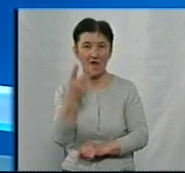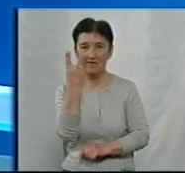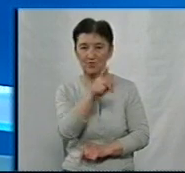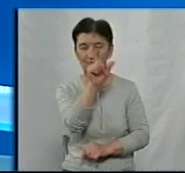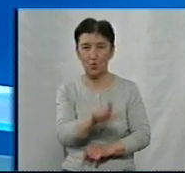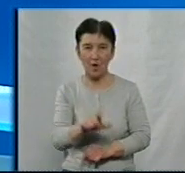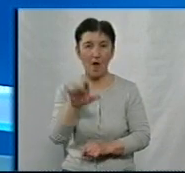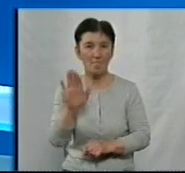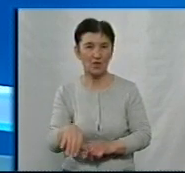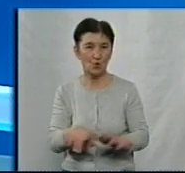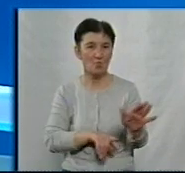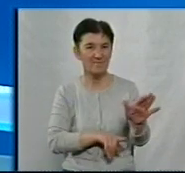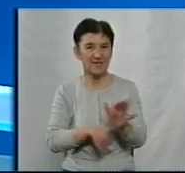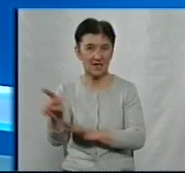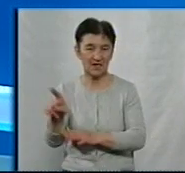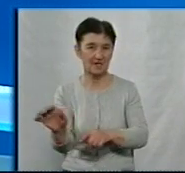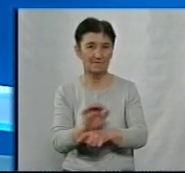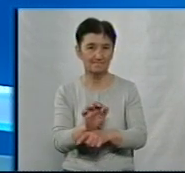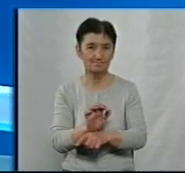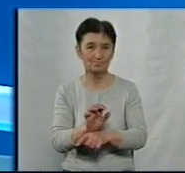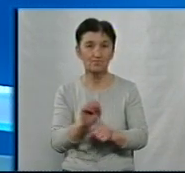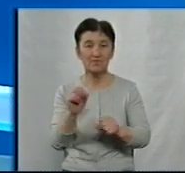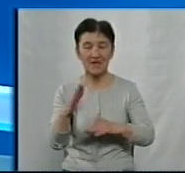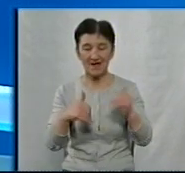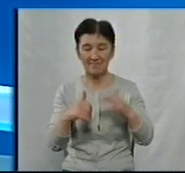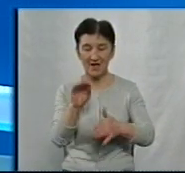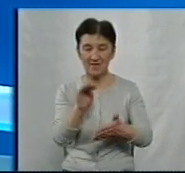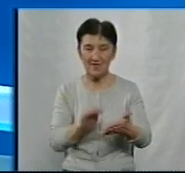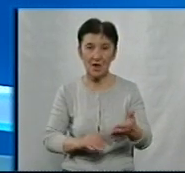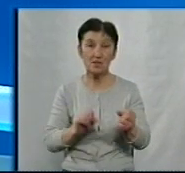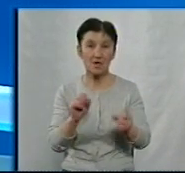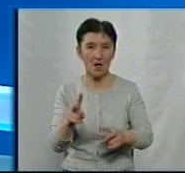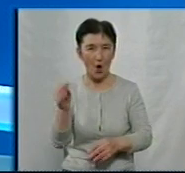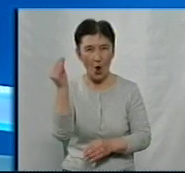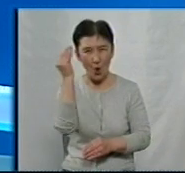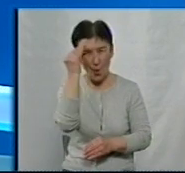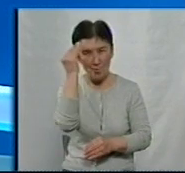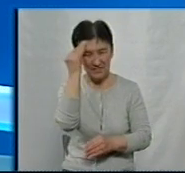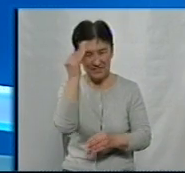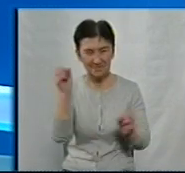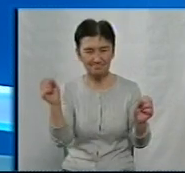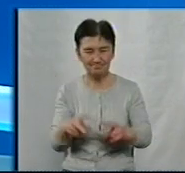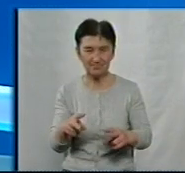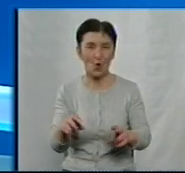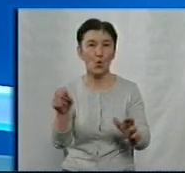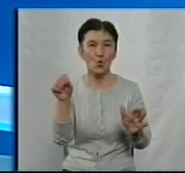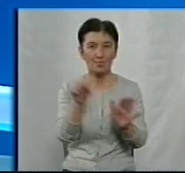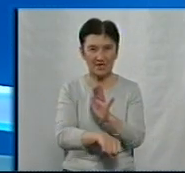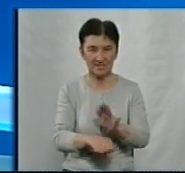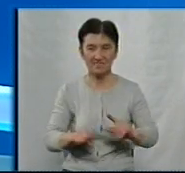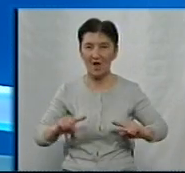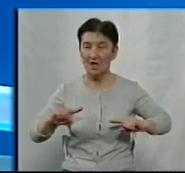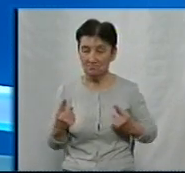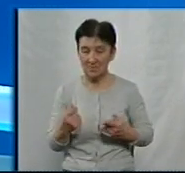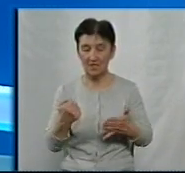потім втекли на автомобілі. Події кваліфікували за статтею «Умисне вбивство». Заскоєне загрожує покарання у вигляді позбавлення волі